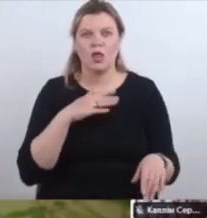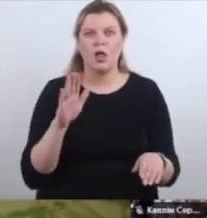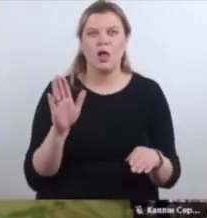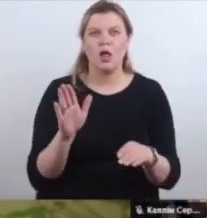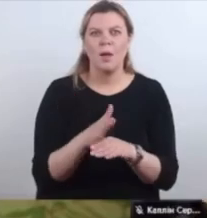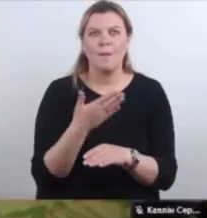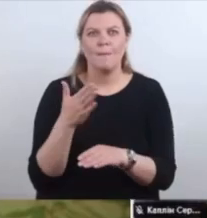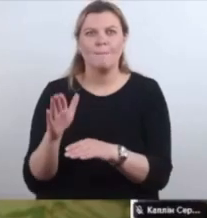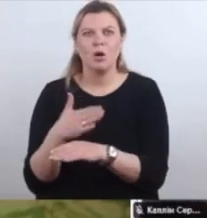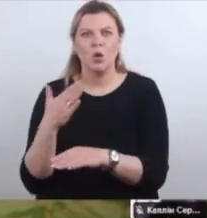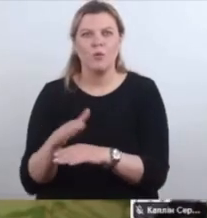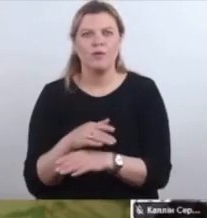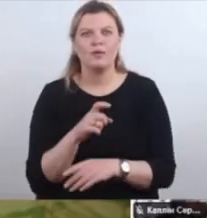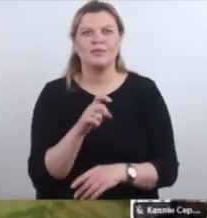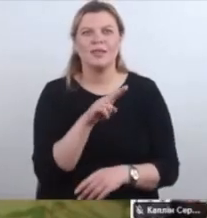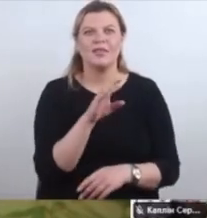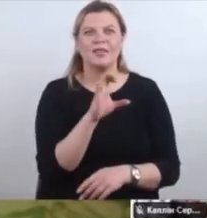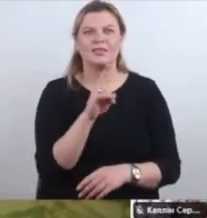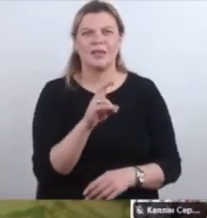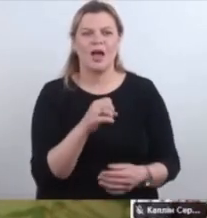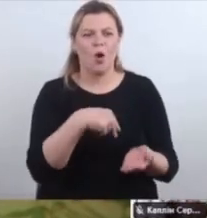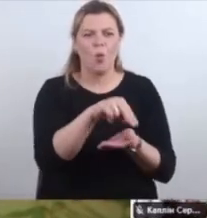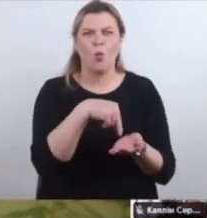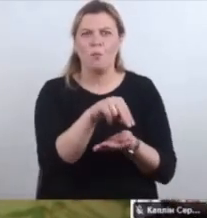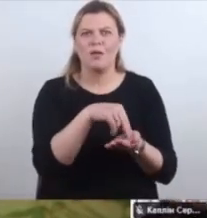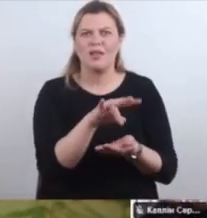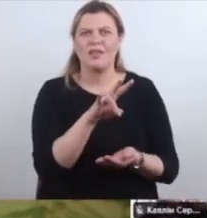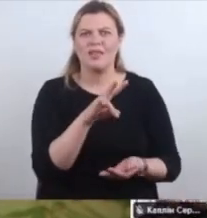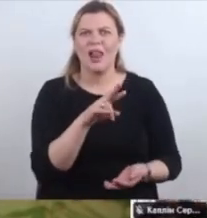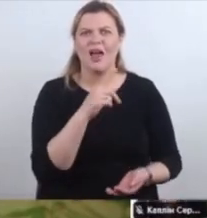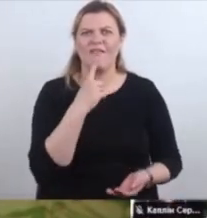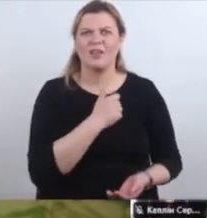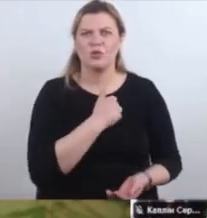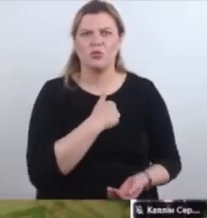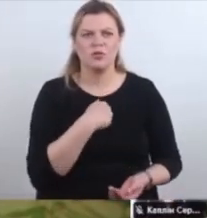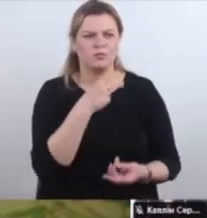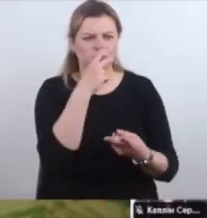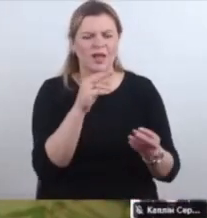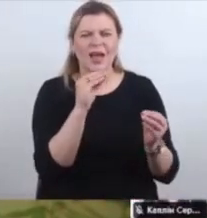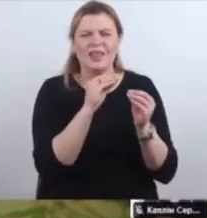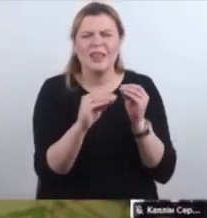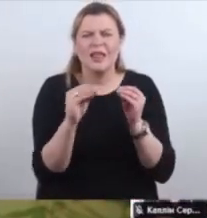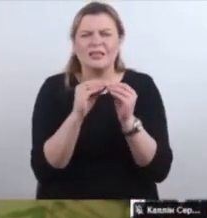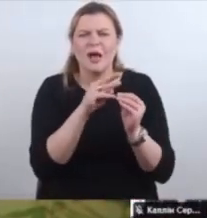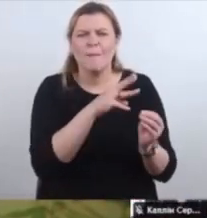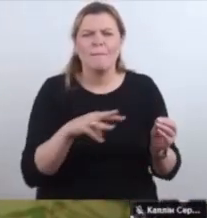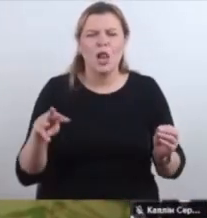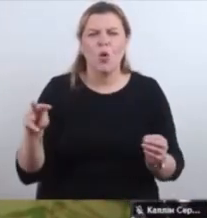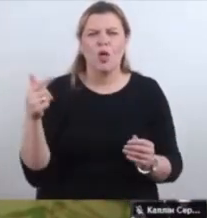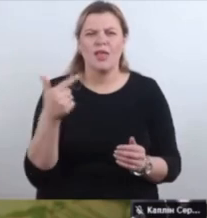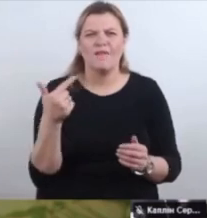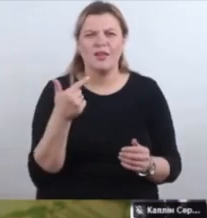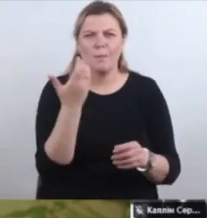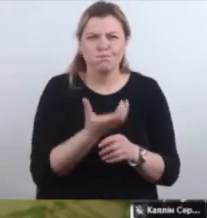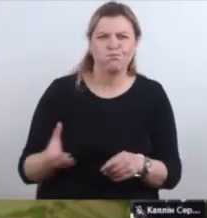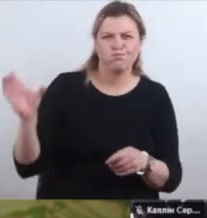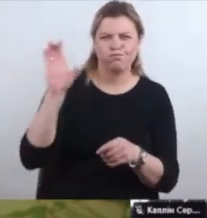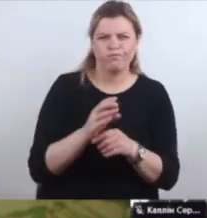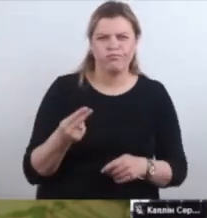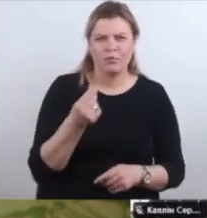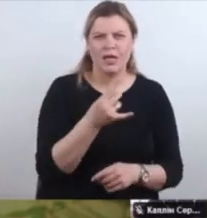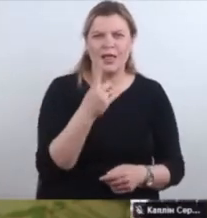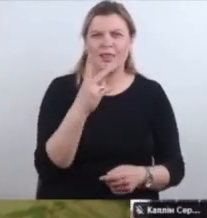ДСК закупівель на військових. І що ми побачили? Десятки мільйонів гривень переплати на